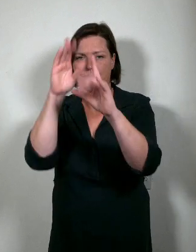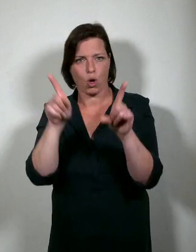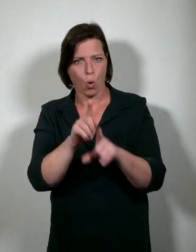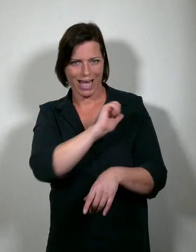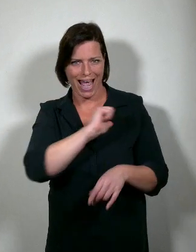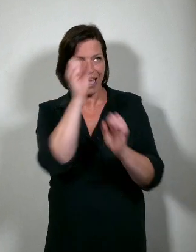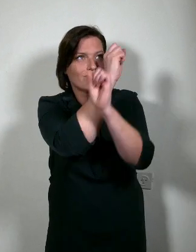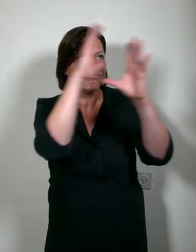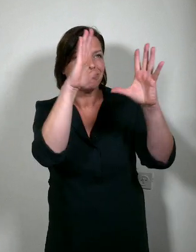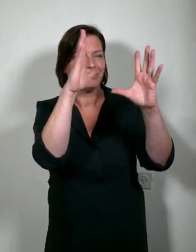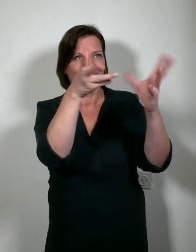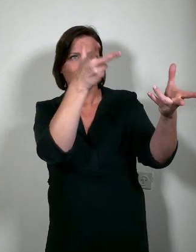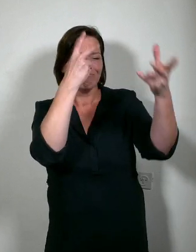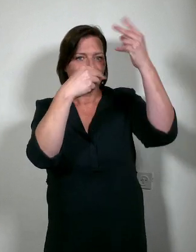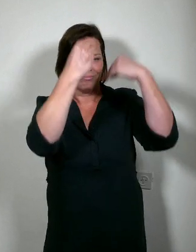te luisteren.